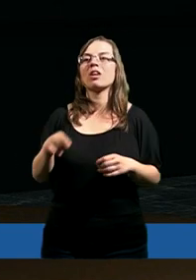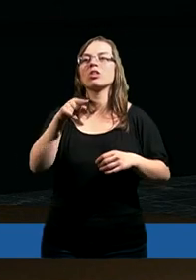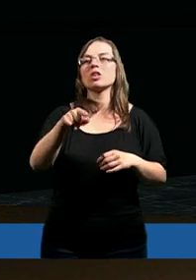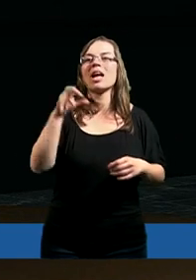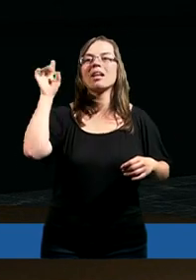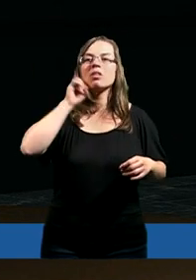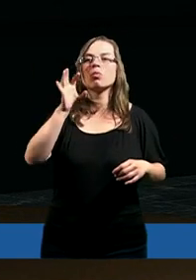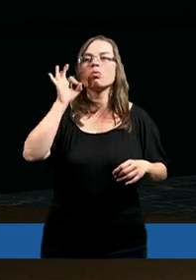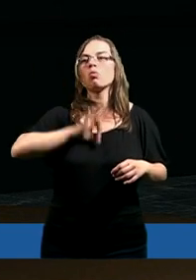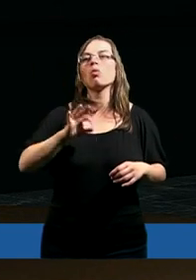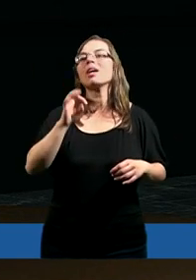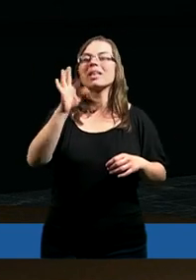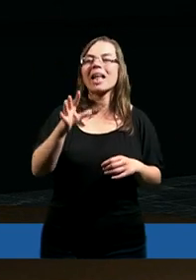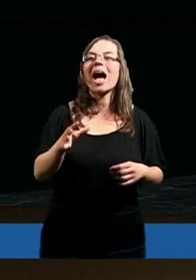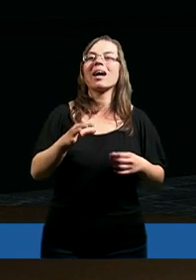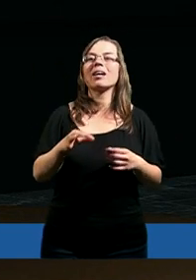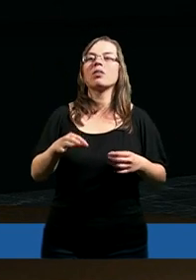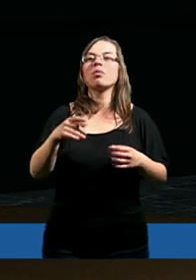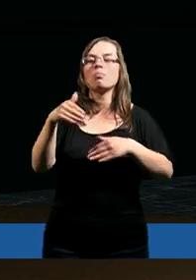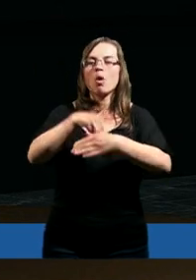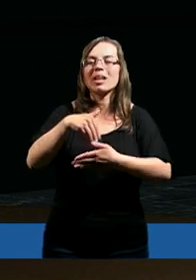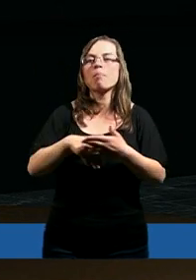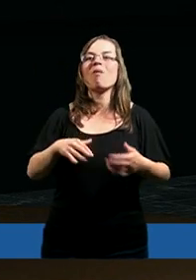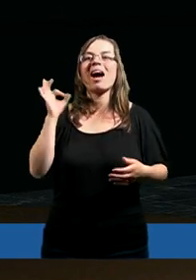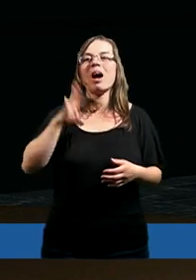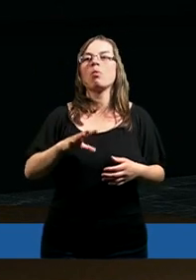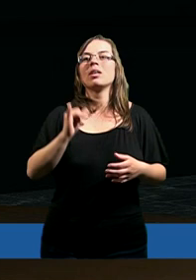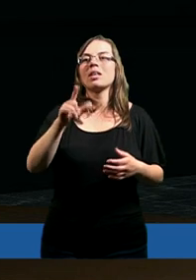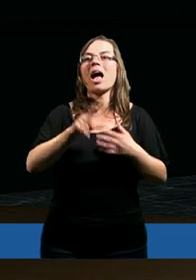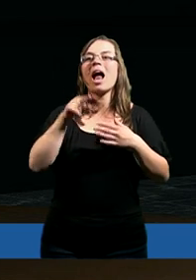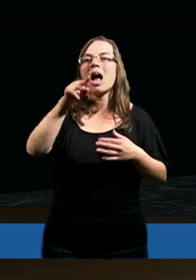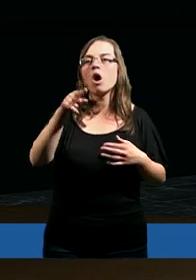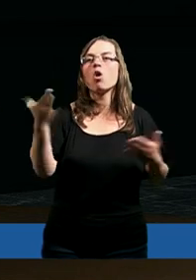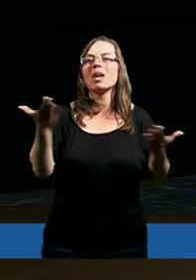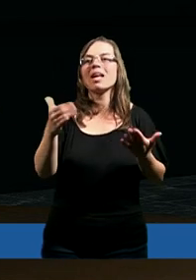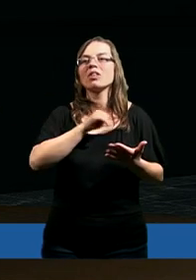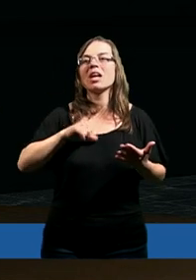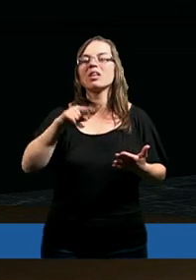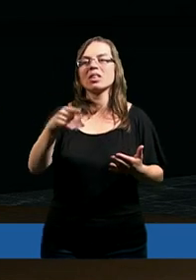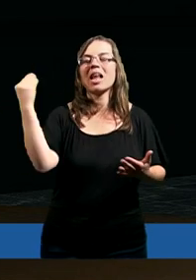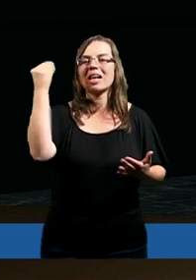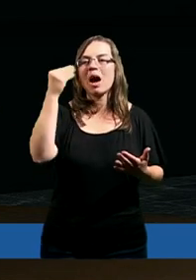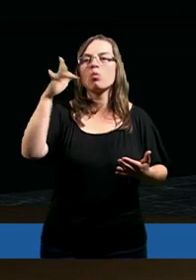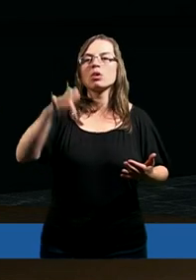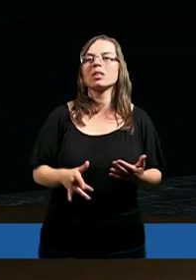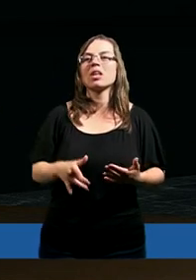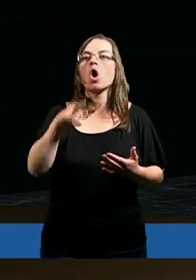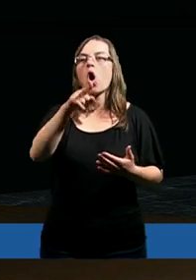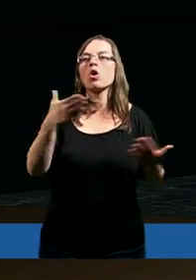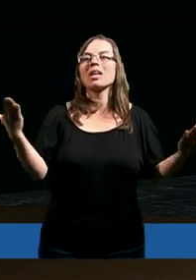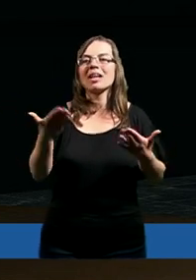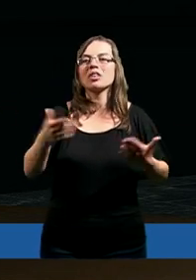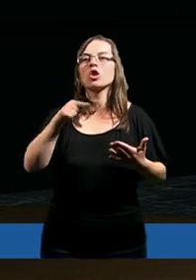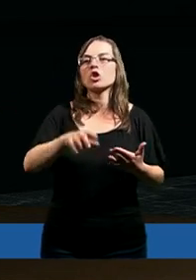podkreślić, że te córki tak postępowali, postępowali, ale one się gdzieś tego nauczyły.